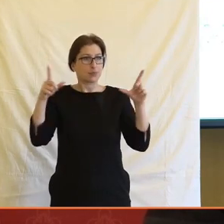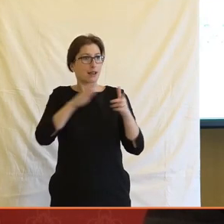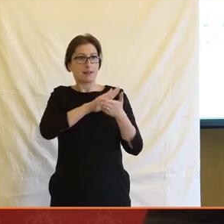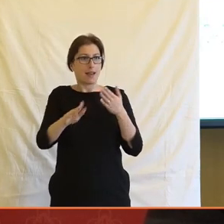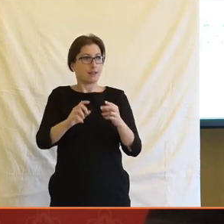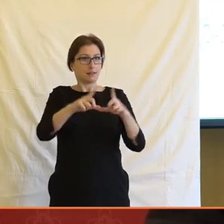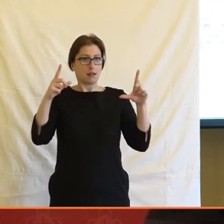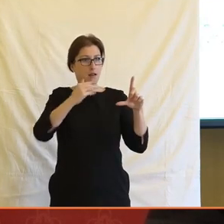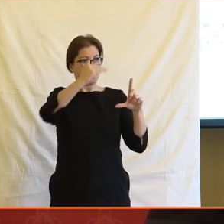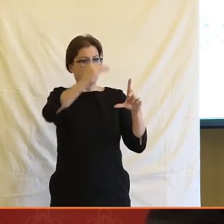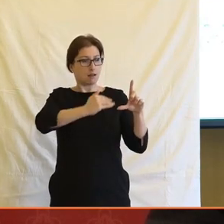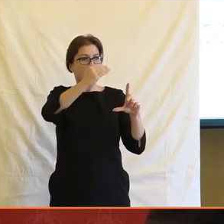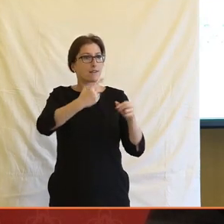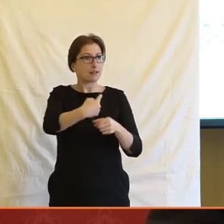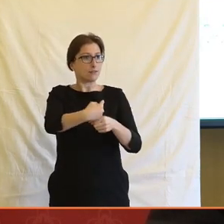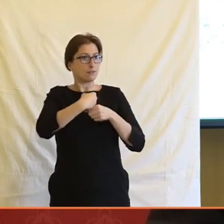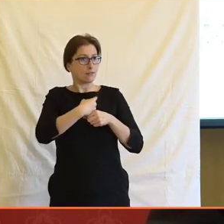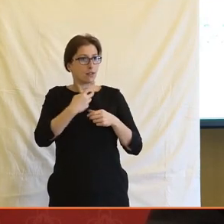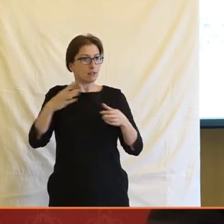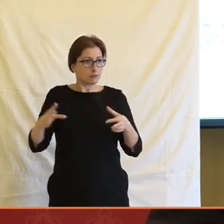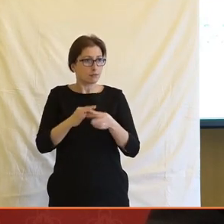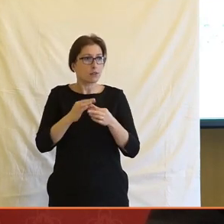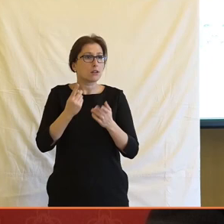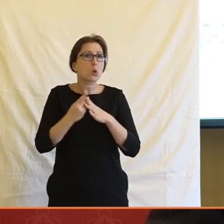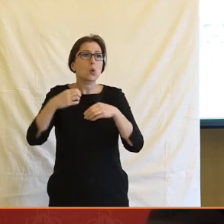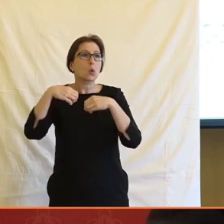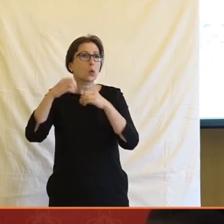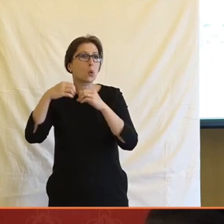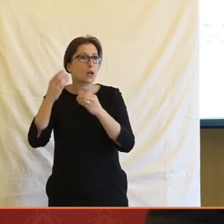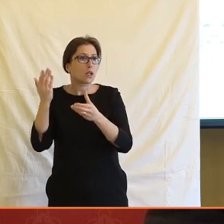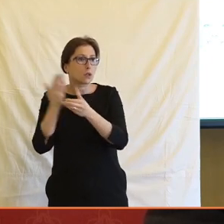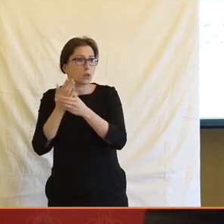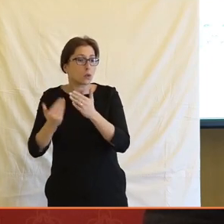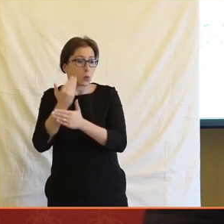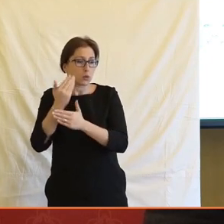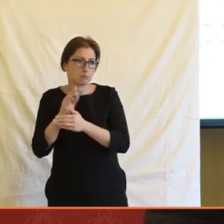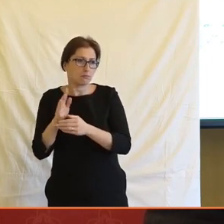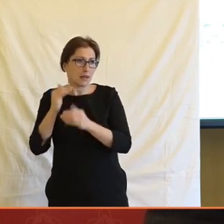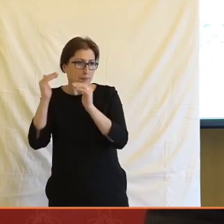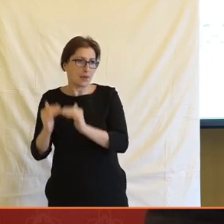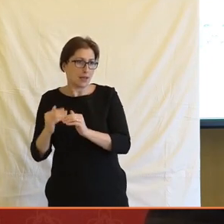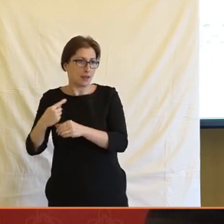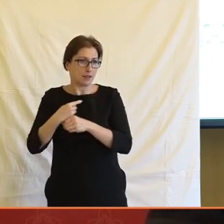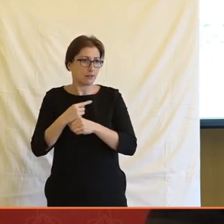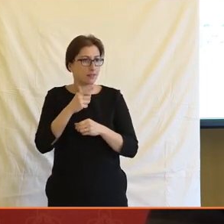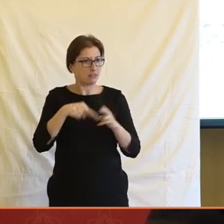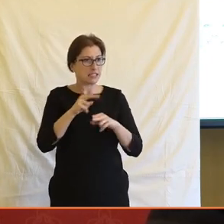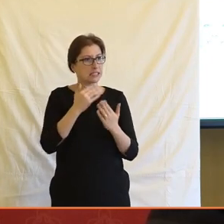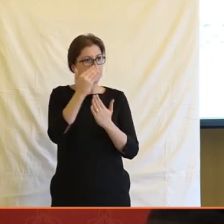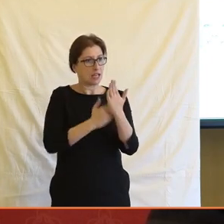tady to má vlastně veliký vliv a asi bych si trochu tvrdit, že je větší než Google News. Vlastně. Další věc je, že u